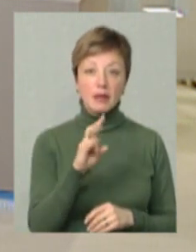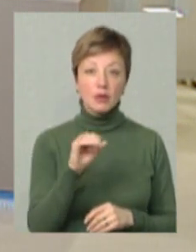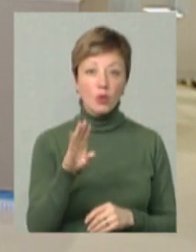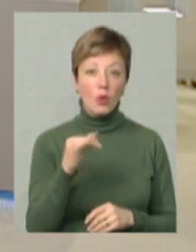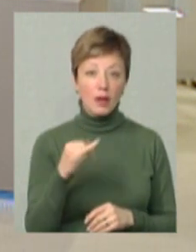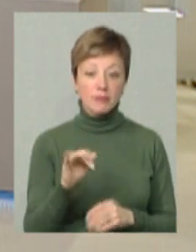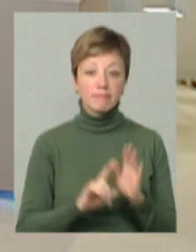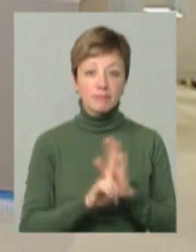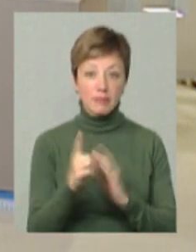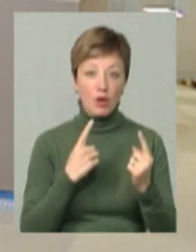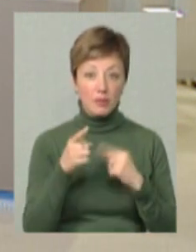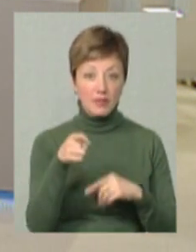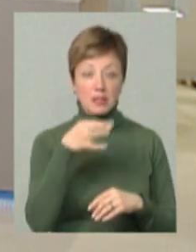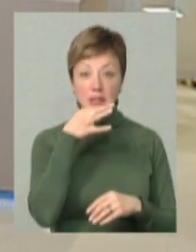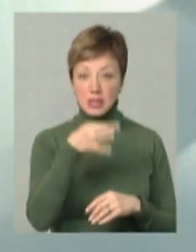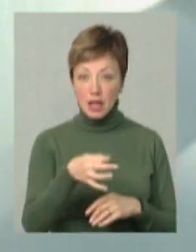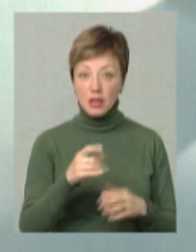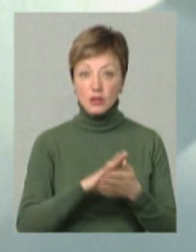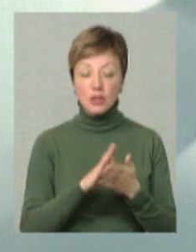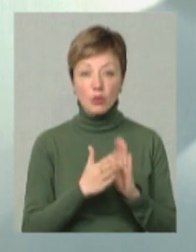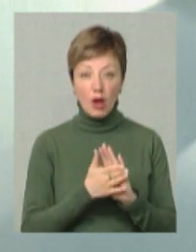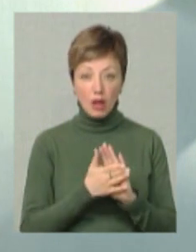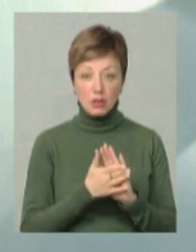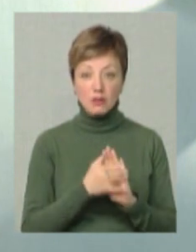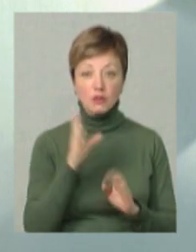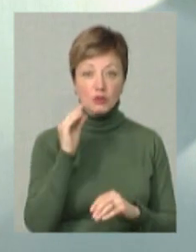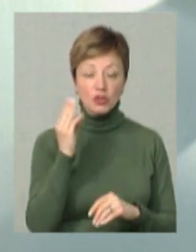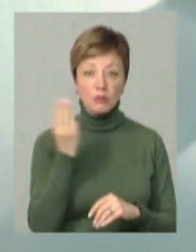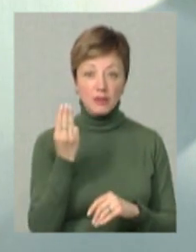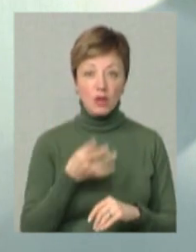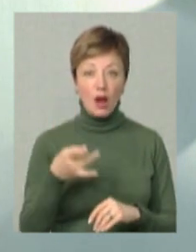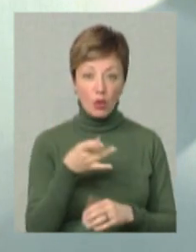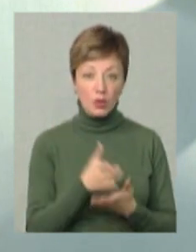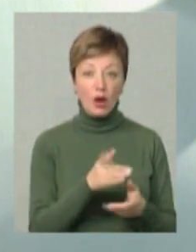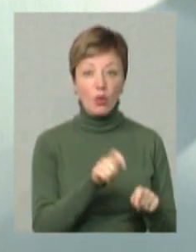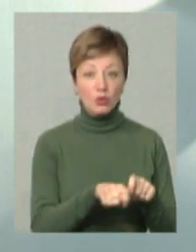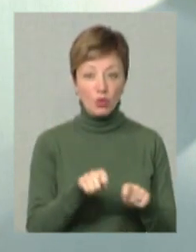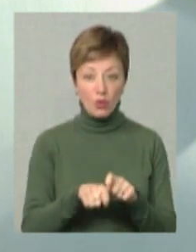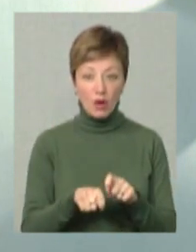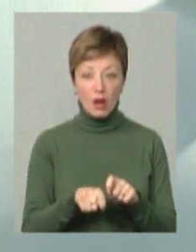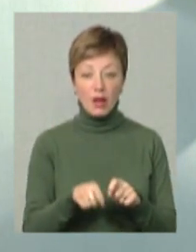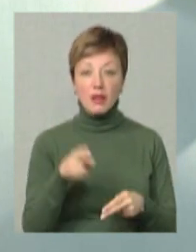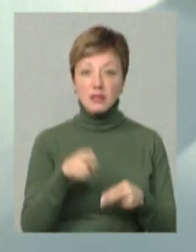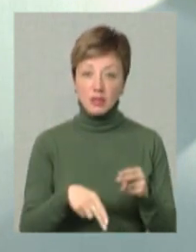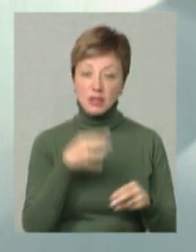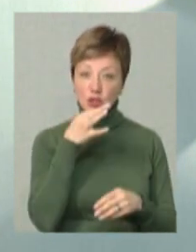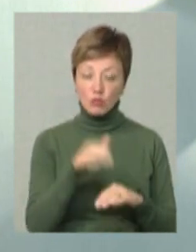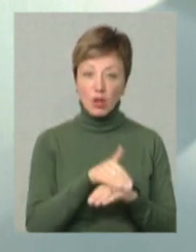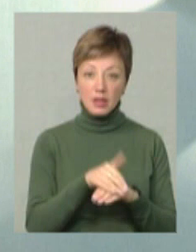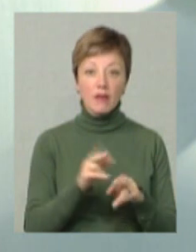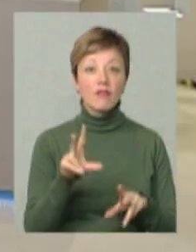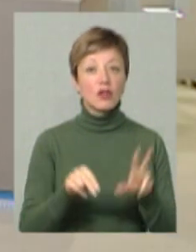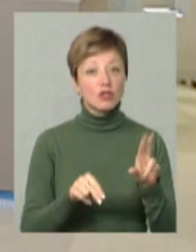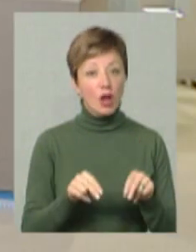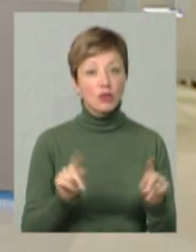нашої з вами розмови ви зауважили, що ситуація у Шепетівському районі є контрольованою, а на завершення скажіть, будь ласка, як ви